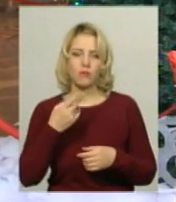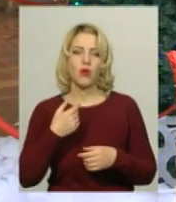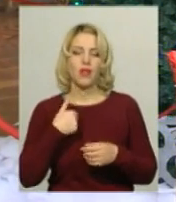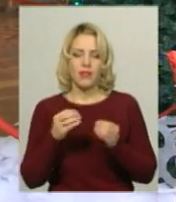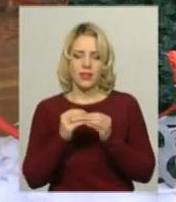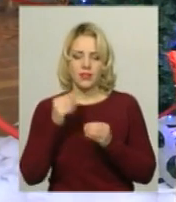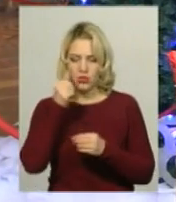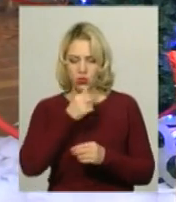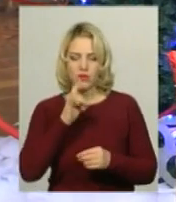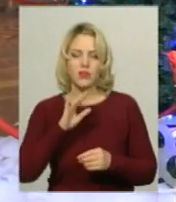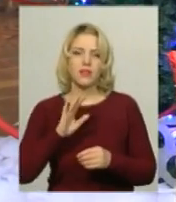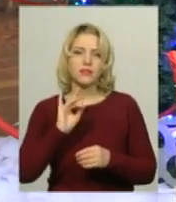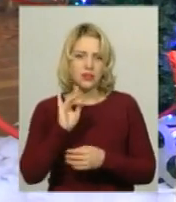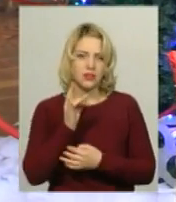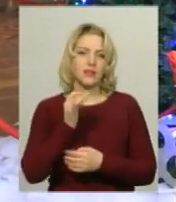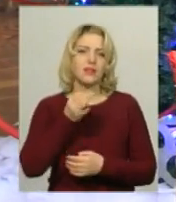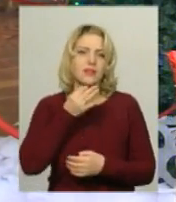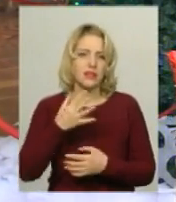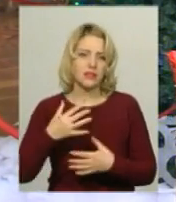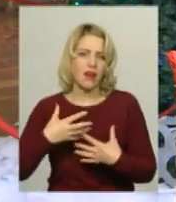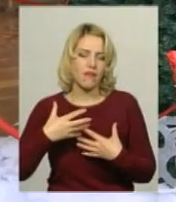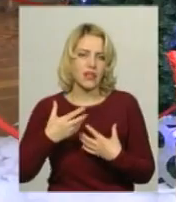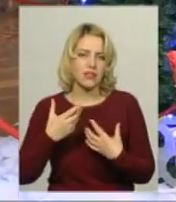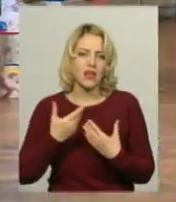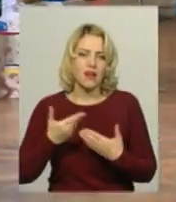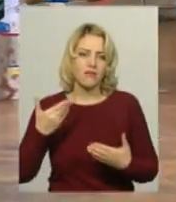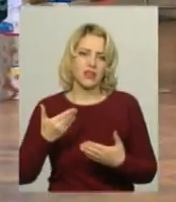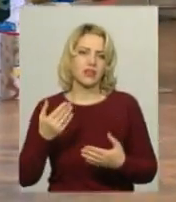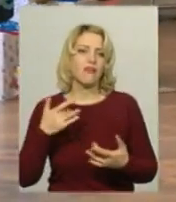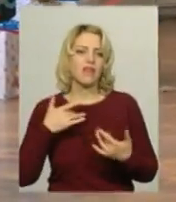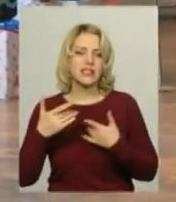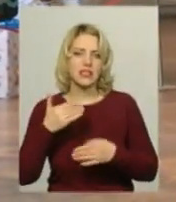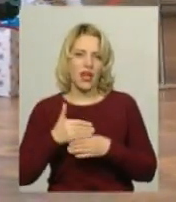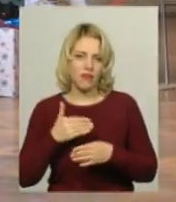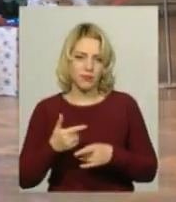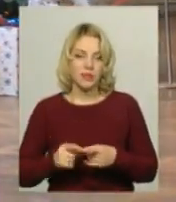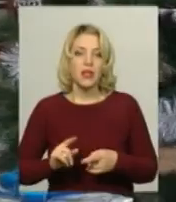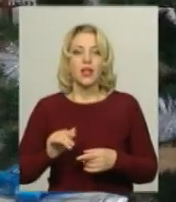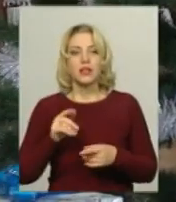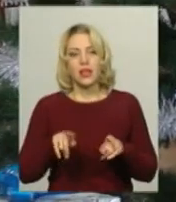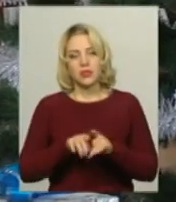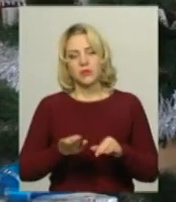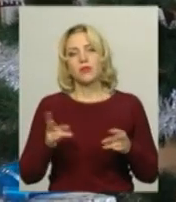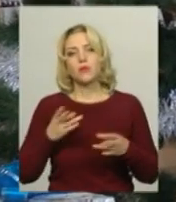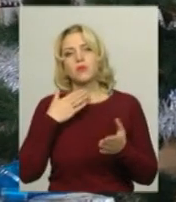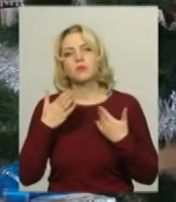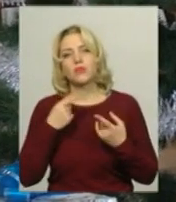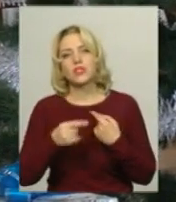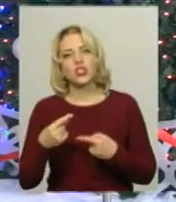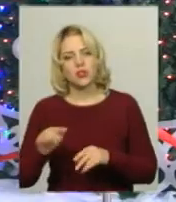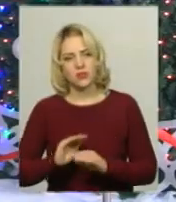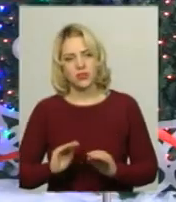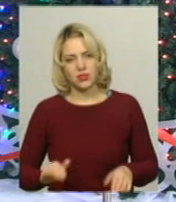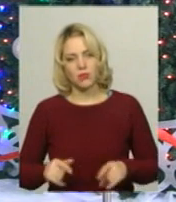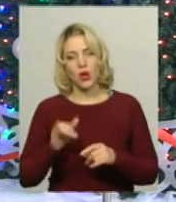дитина в захваті від вистав, від концертів. Ірина Марчук додає, таким дітям необхідно спілкуватися з іншими дітьми.